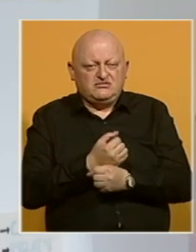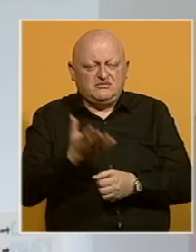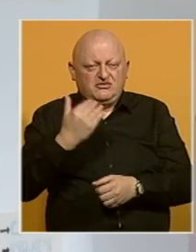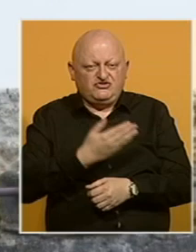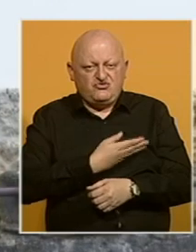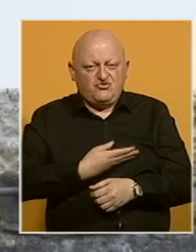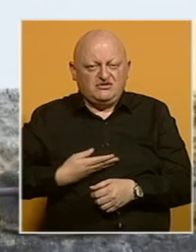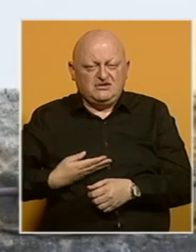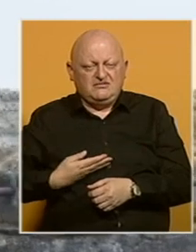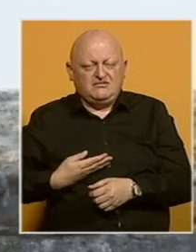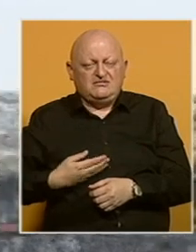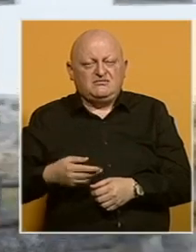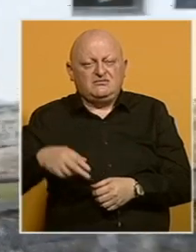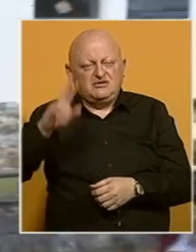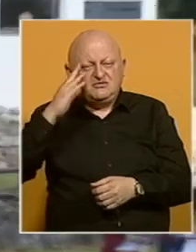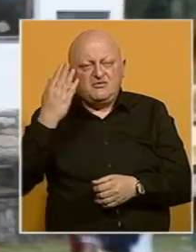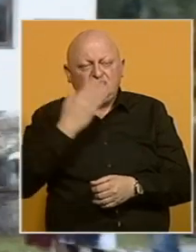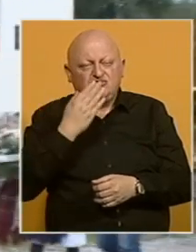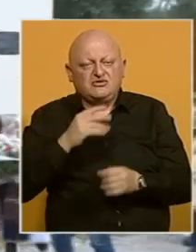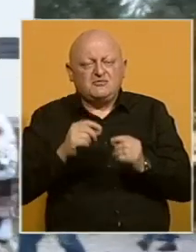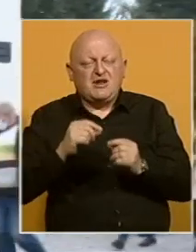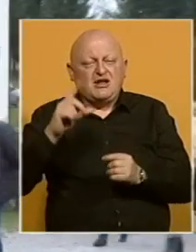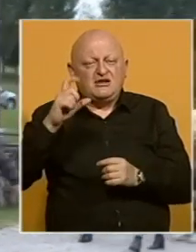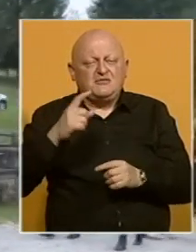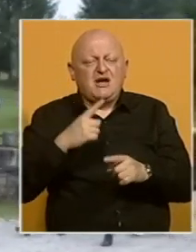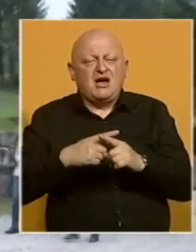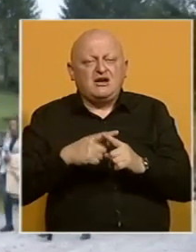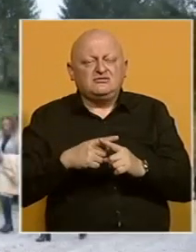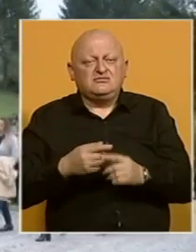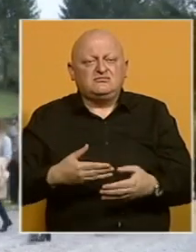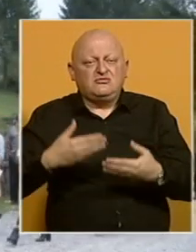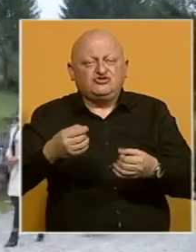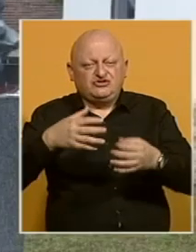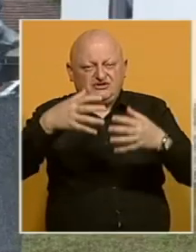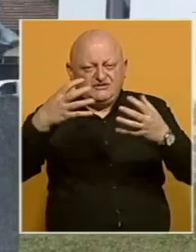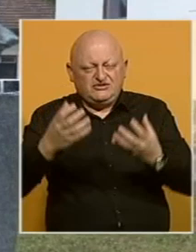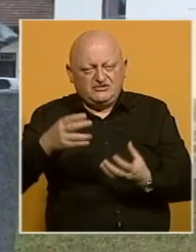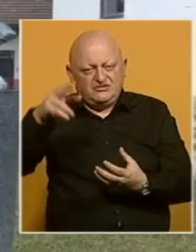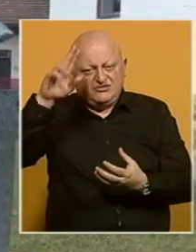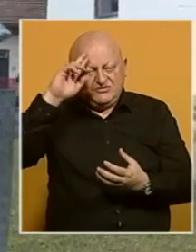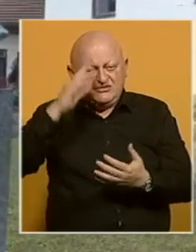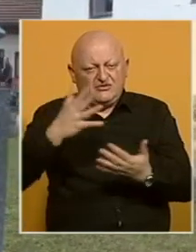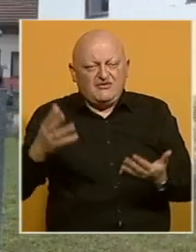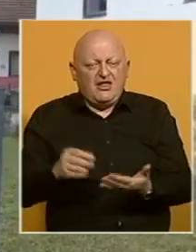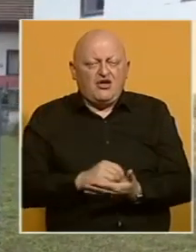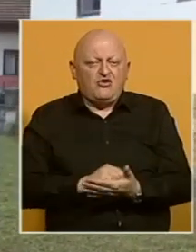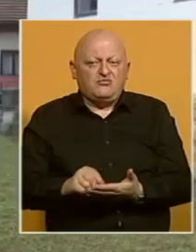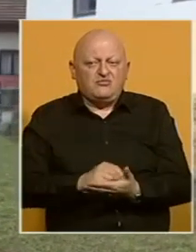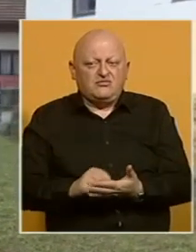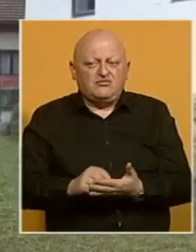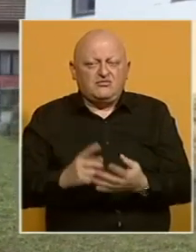bivšoj Jugoslaviji. Kod spomen škole Branko Ćopiću u Hašanima položeno je cvijećena spomenik velikom književniku,